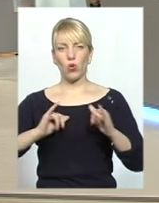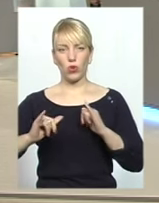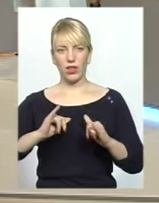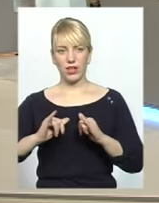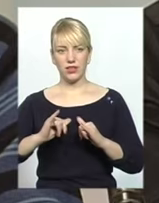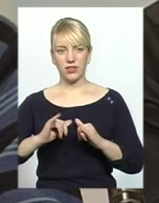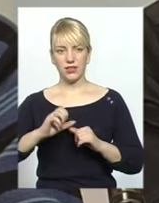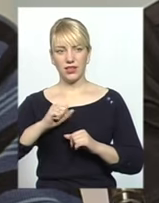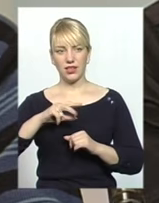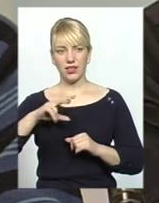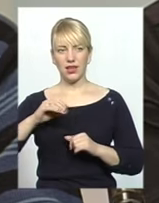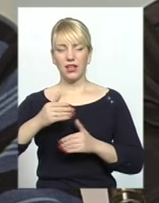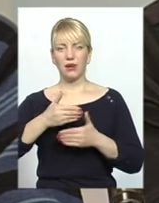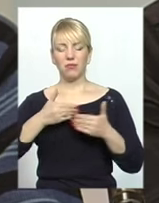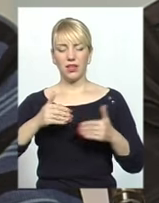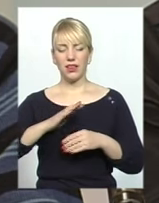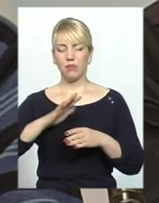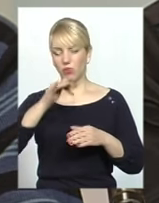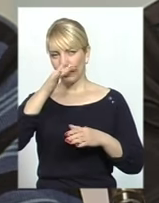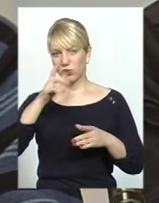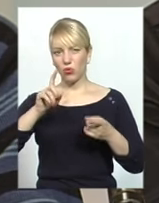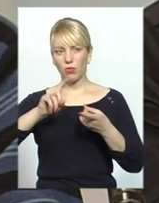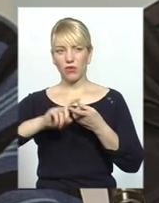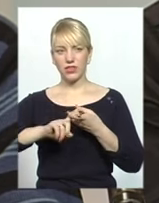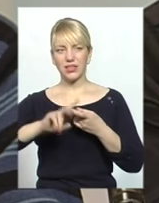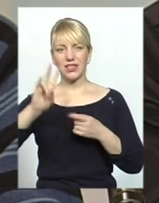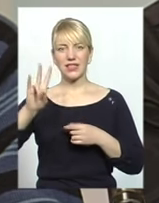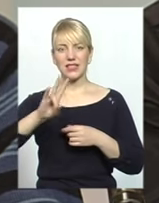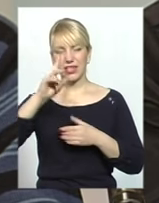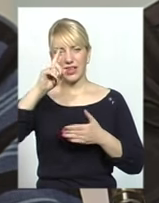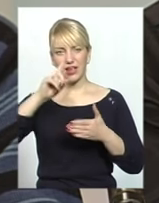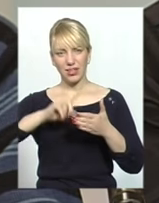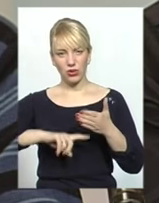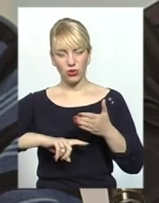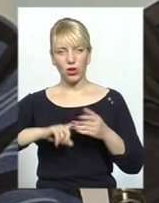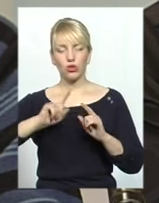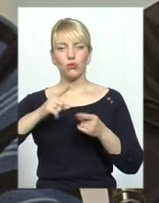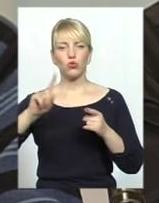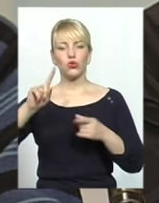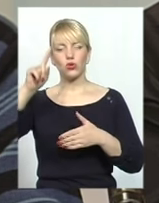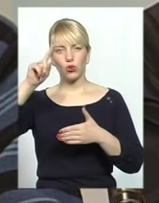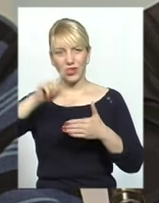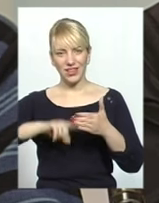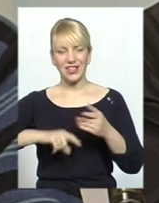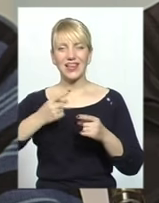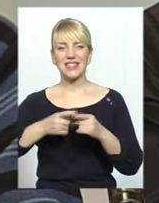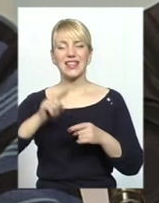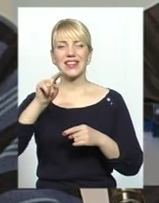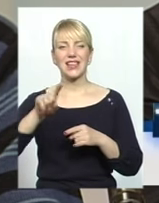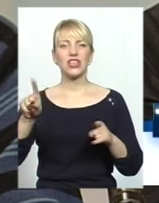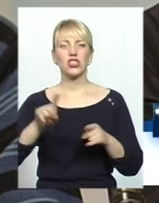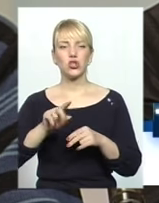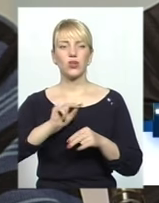ми не можемо його не пов'язати з релігією. Тому що релігія – це те, що